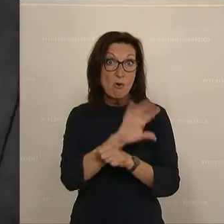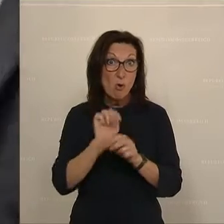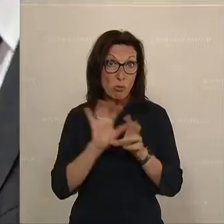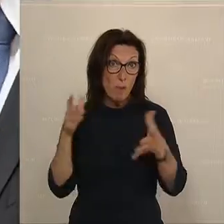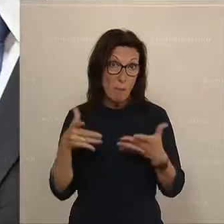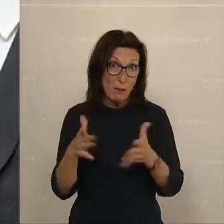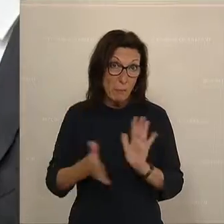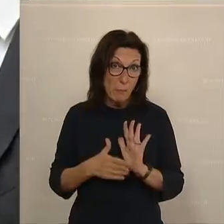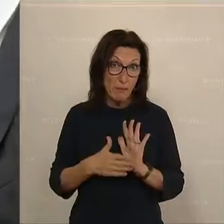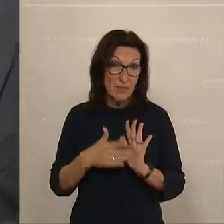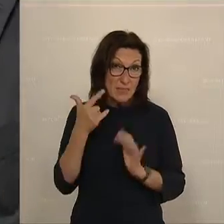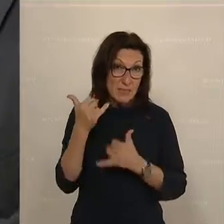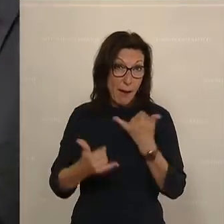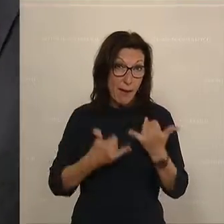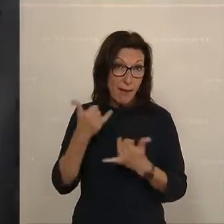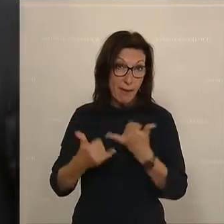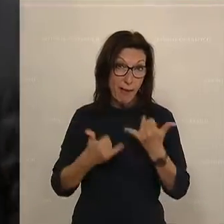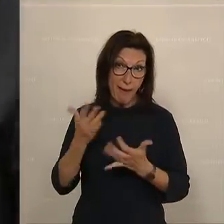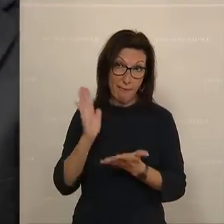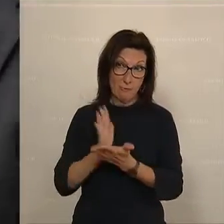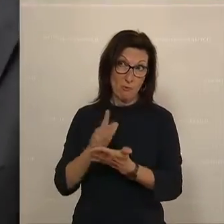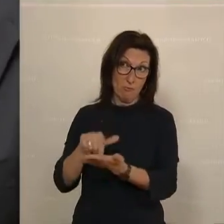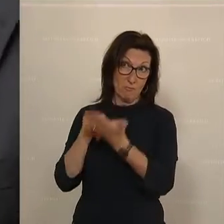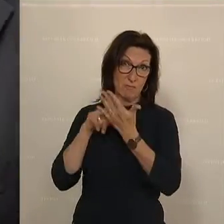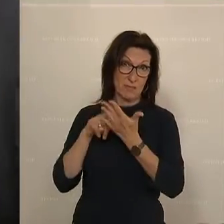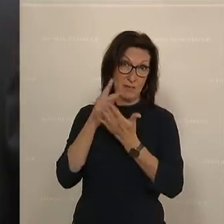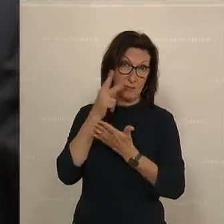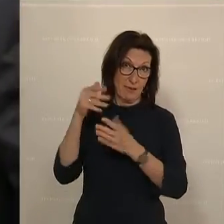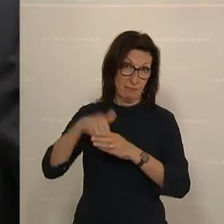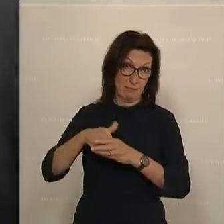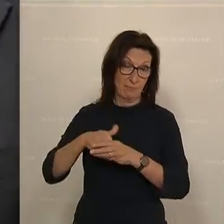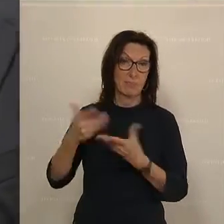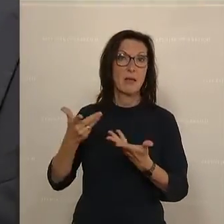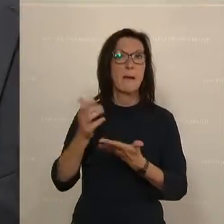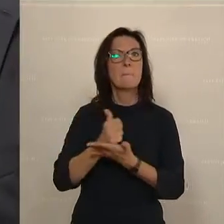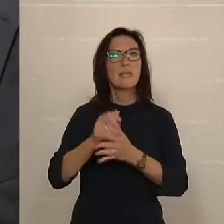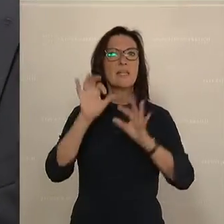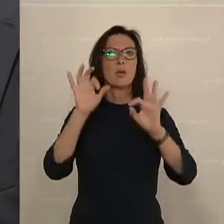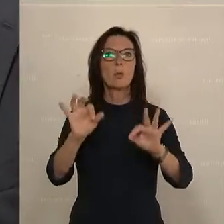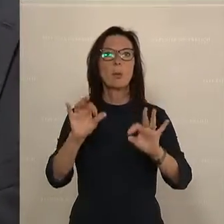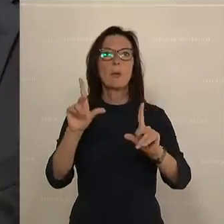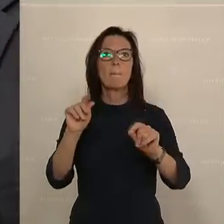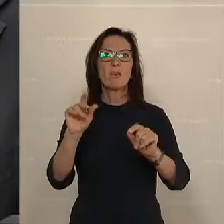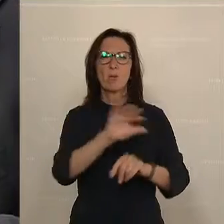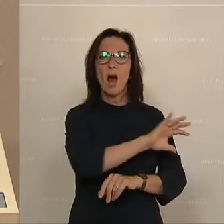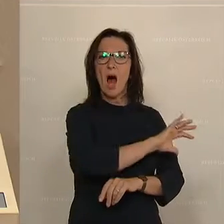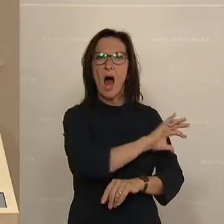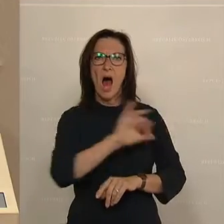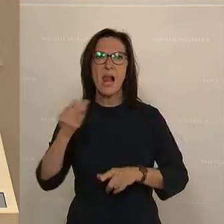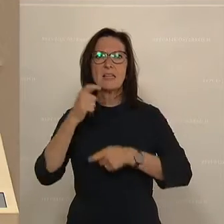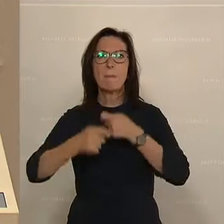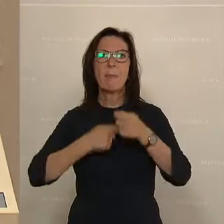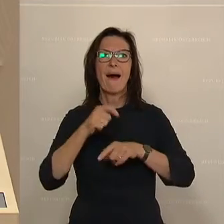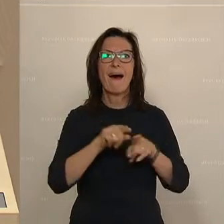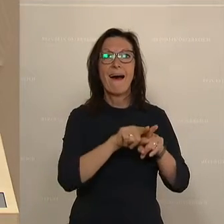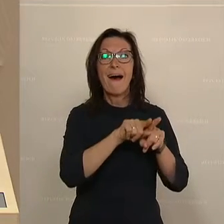Seit zwei Jahren hat sie uns das vor Augen geführt. Gute Medizin ist jene, die alle gleich gut behandelt. Fakt ist